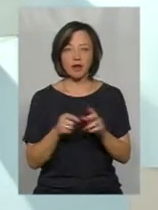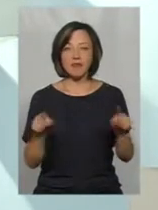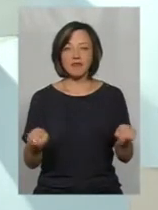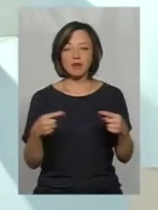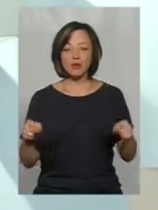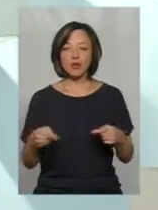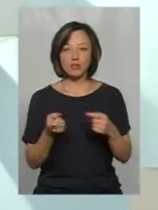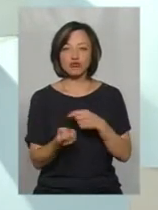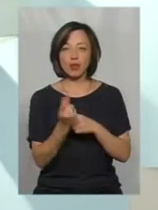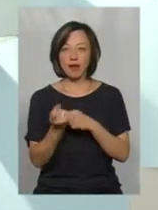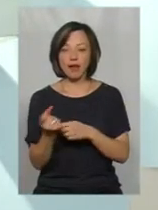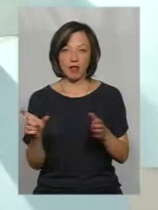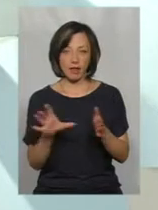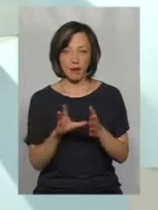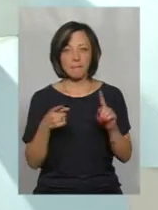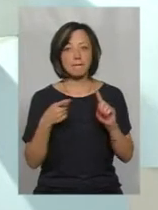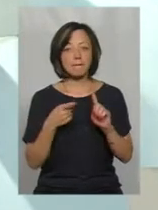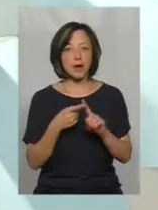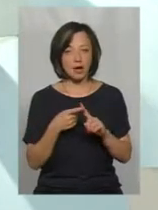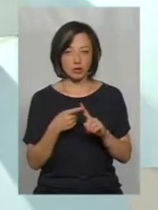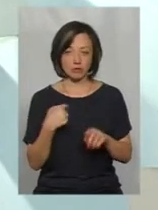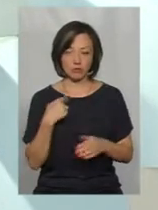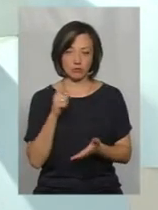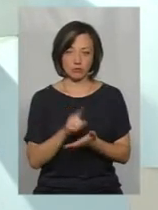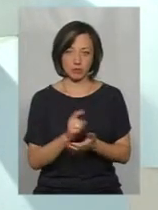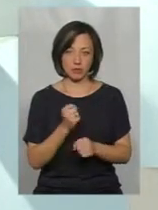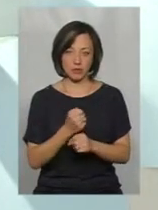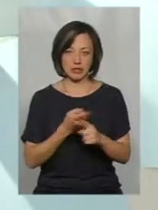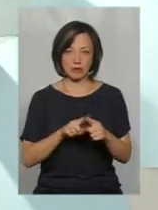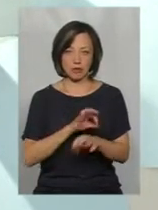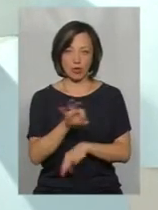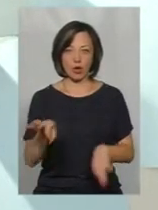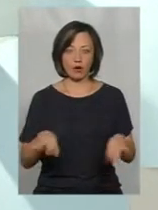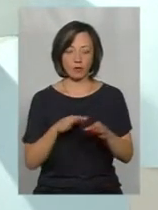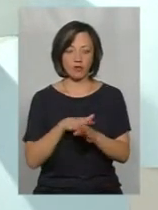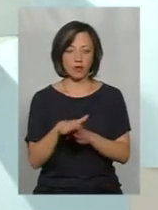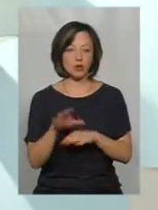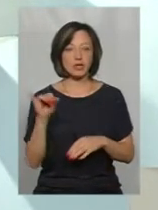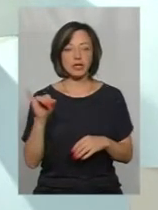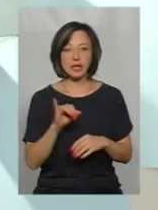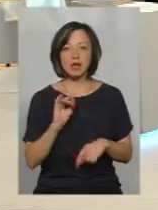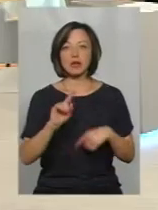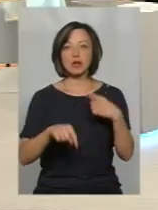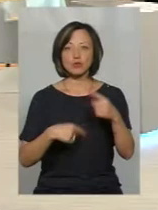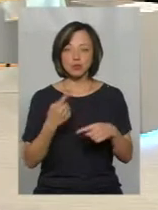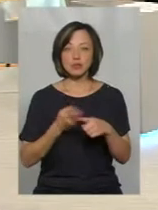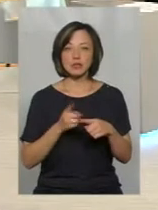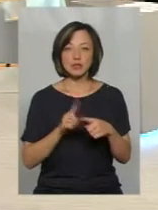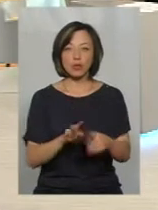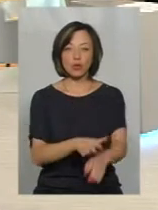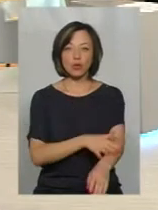джерел енергії. Це перший елемент, який ми зобов'язувалися цим проєктом реалізувати. І наступний – це